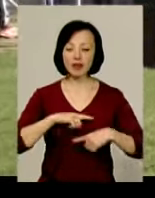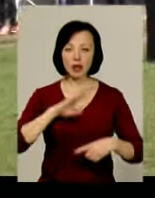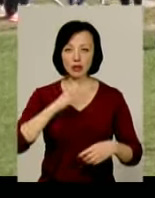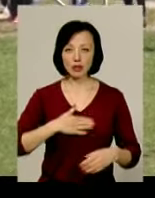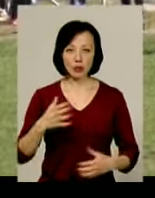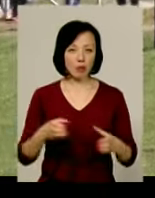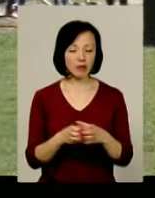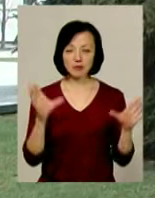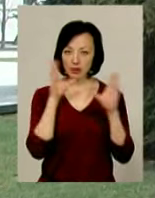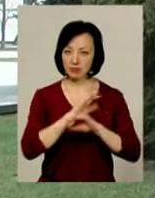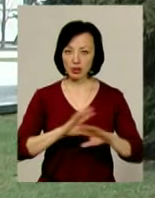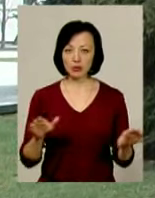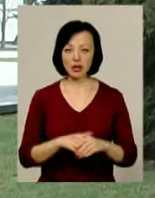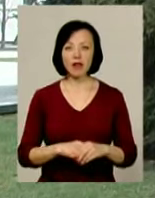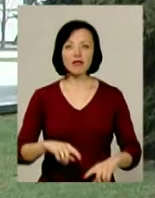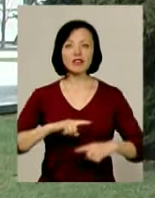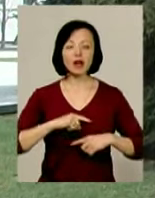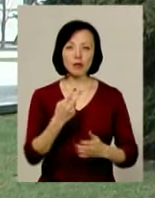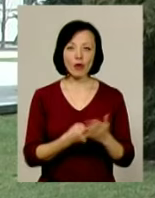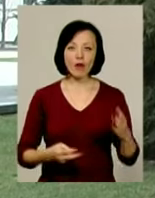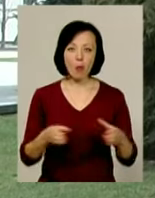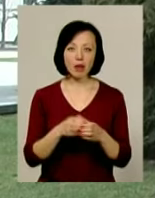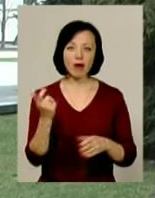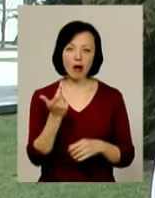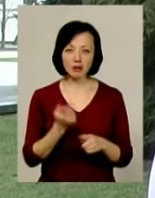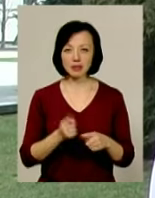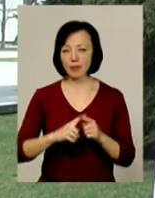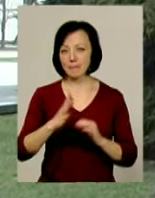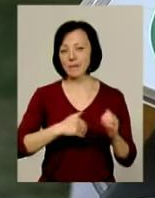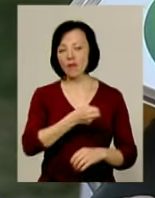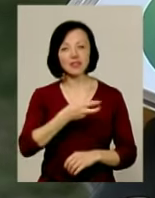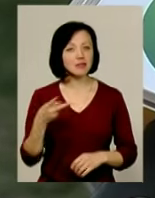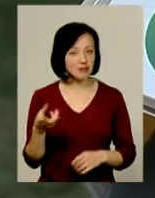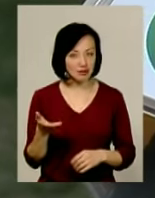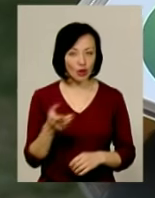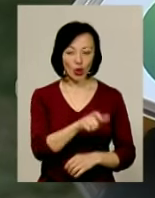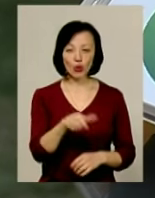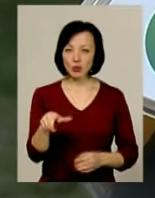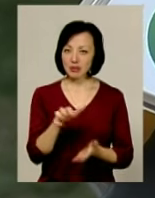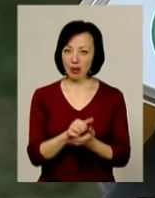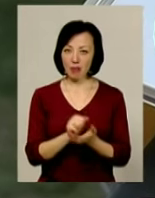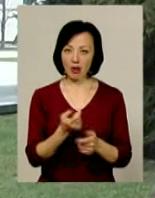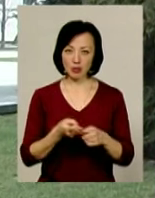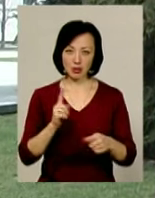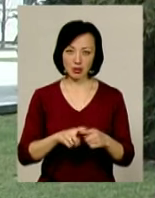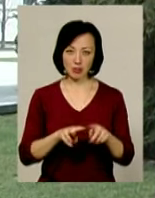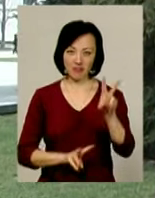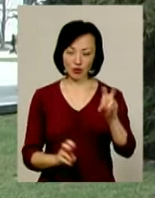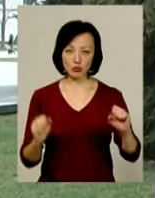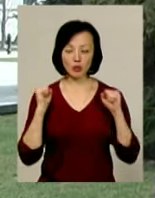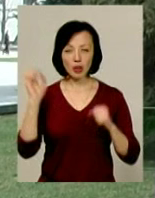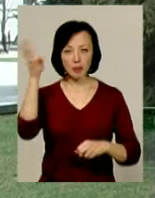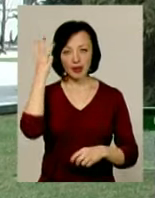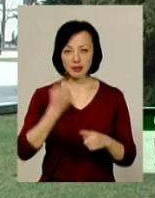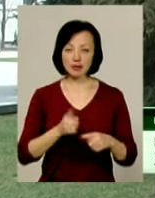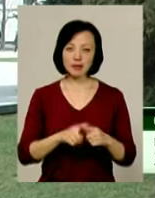регбістам не вдалося. «У фіналі, на жаль, програли команді Харкова. Це команда професійна. Люди професійно займаються регбі. Хмельницькому це